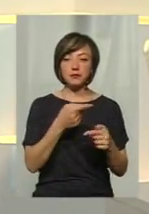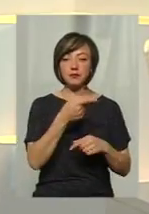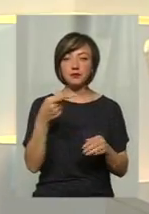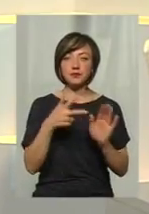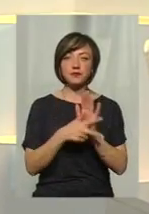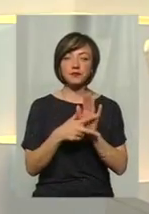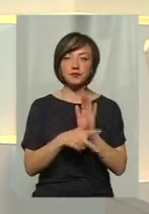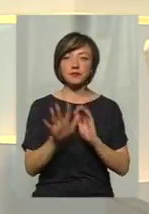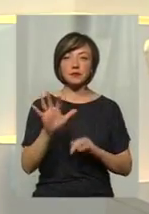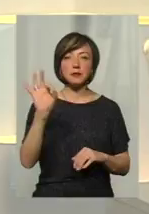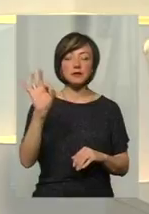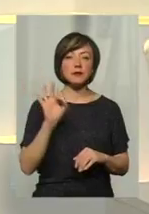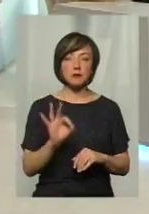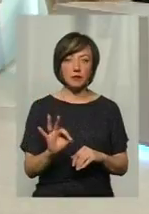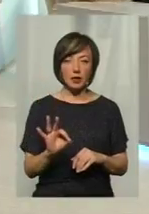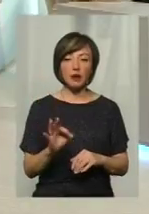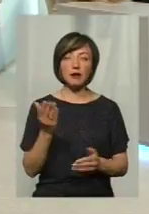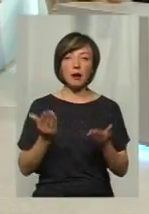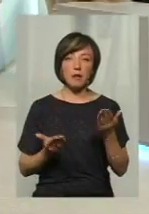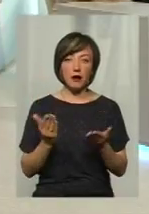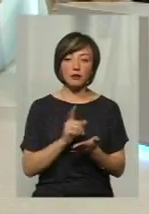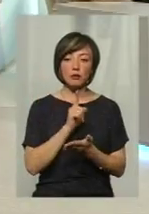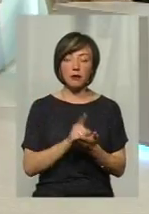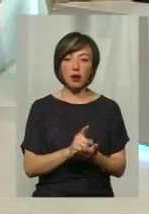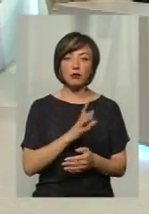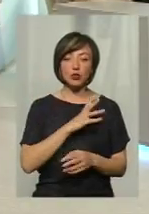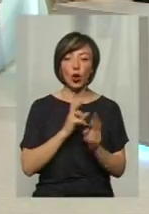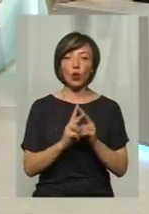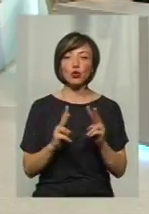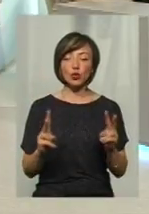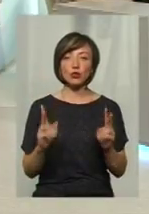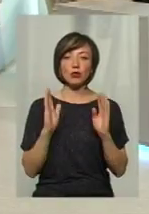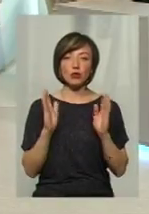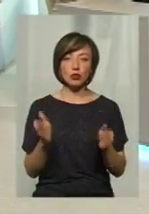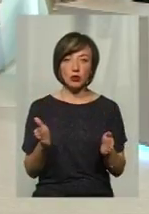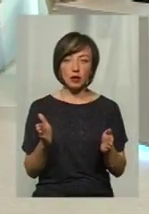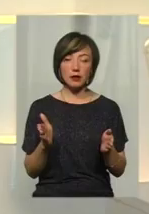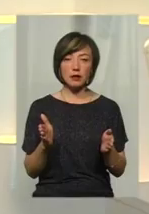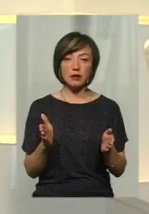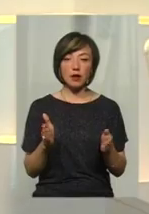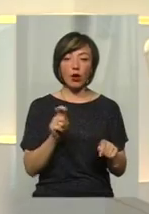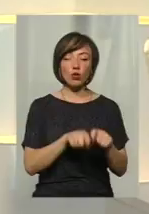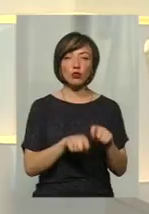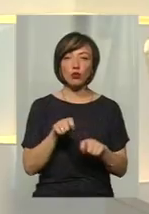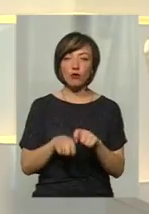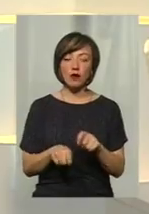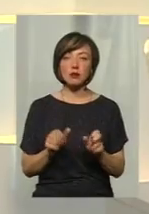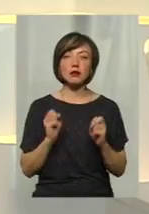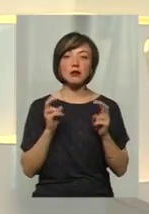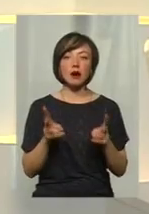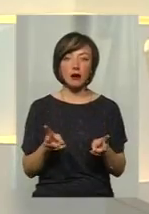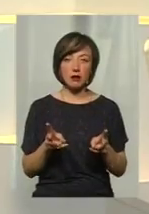85%, то, напевно, має бути який хтось, хто буде контролювати, як